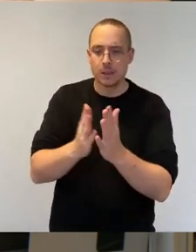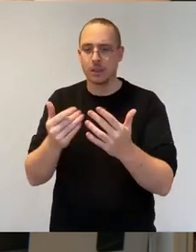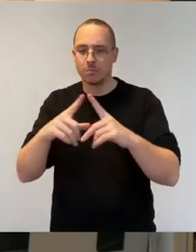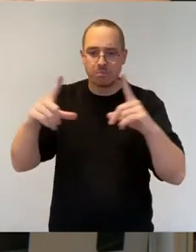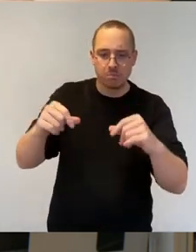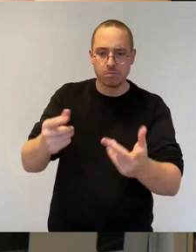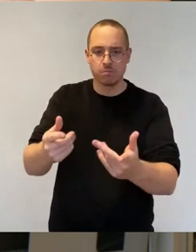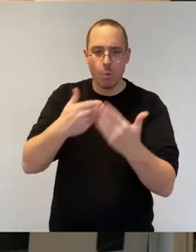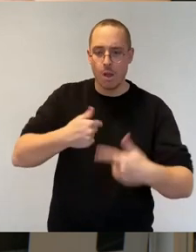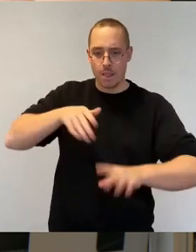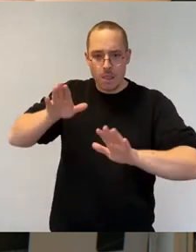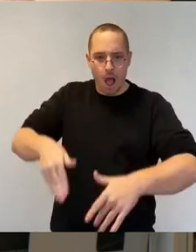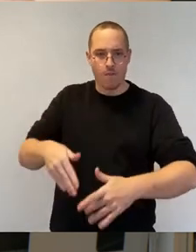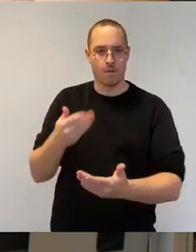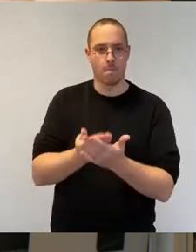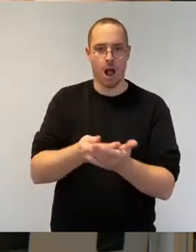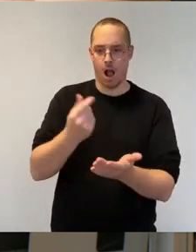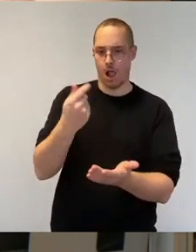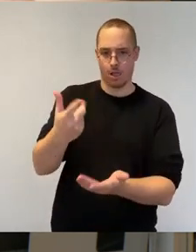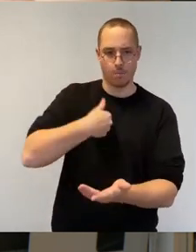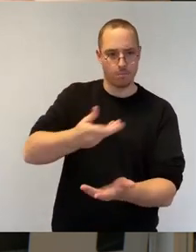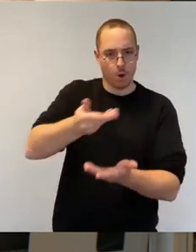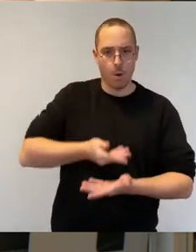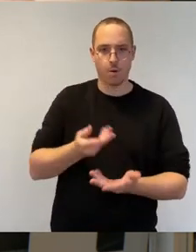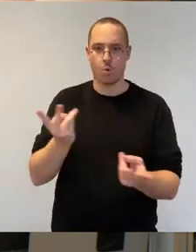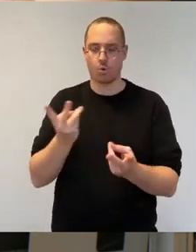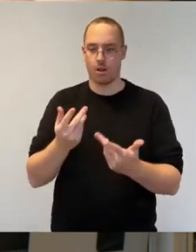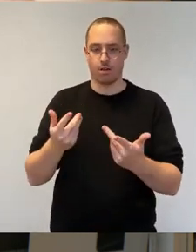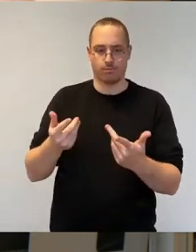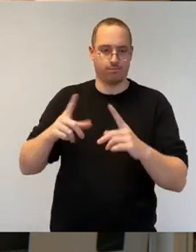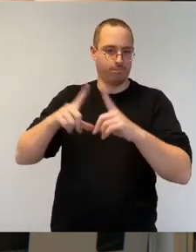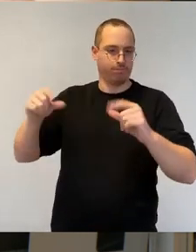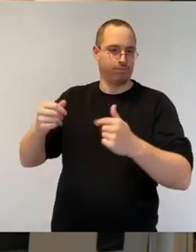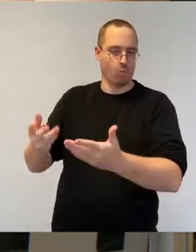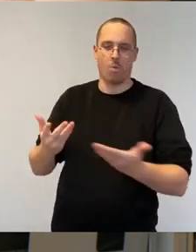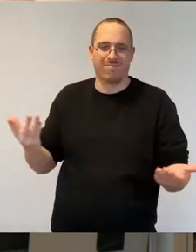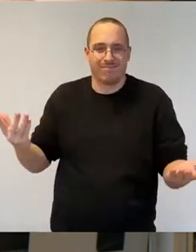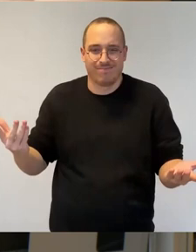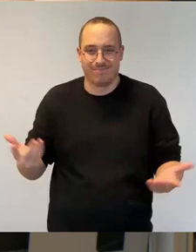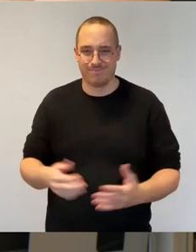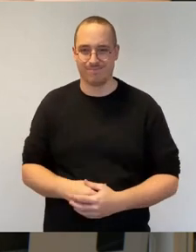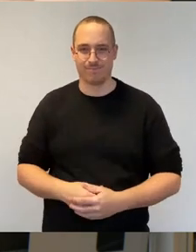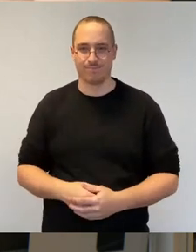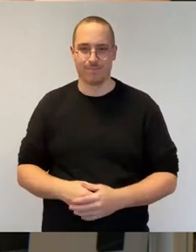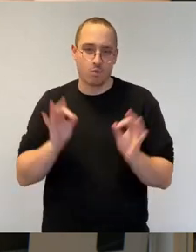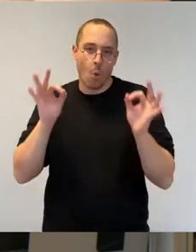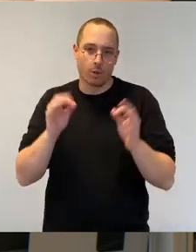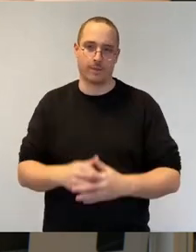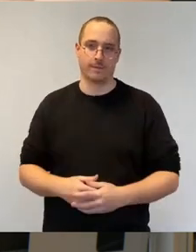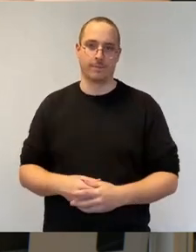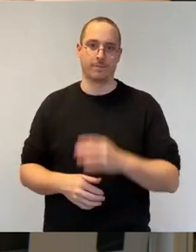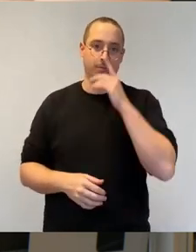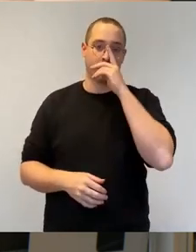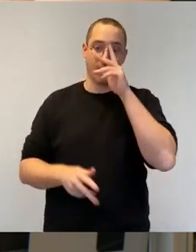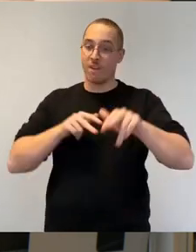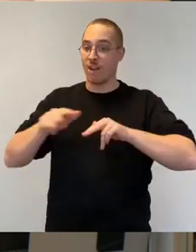direkt Zugang zu den ihnen zustehenden Mitteln haben. Den Verwaltungsaufwand kann es auch minimieren, indem eben insbesondere